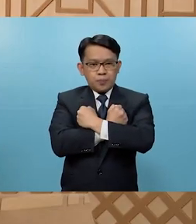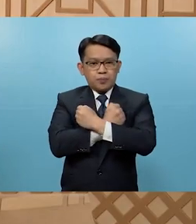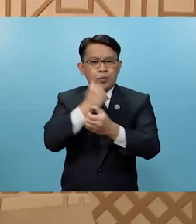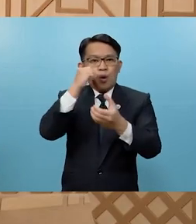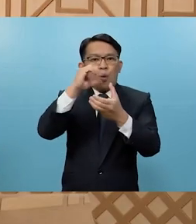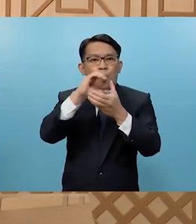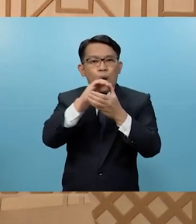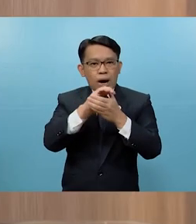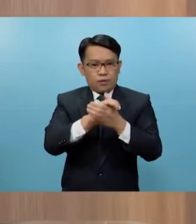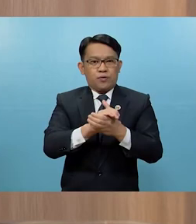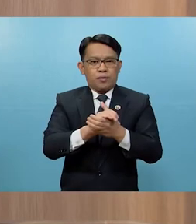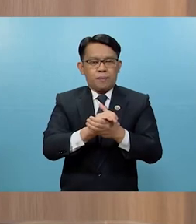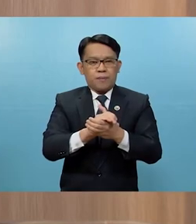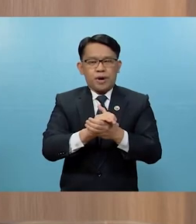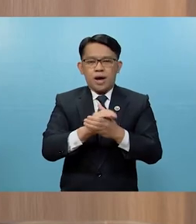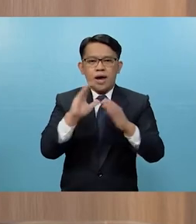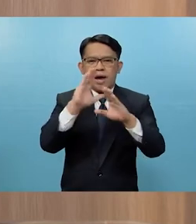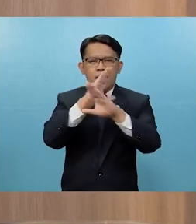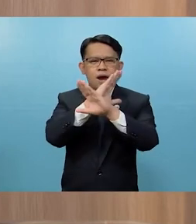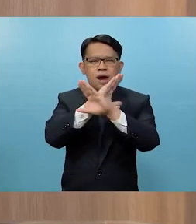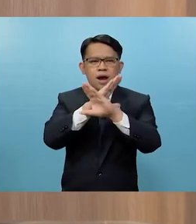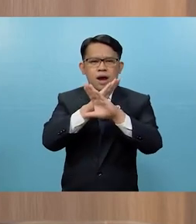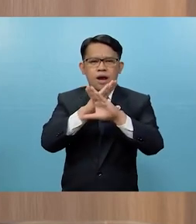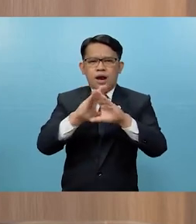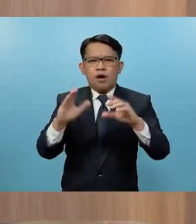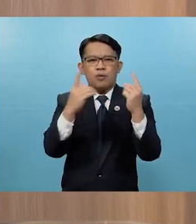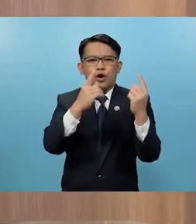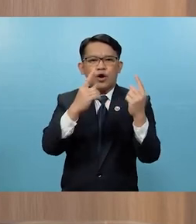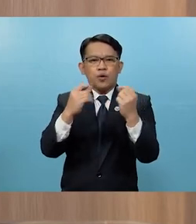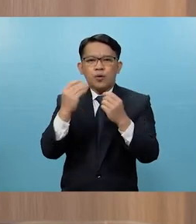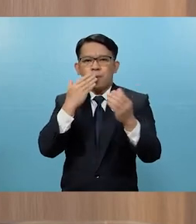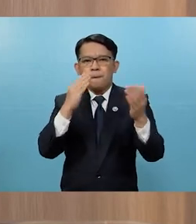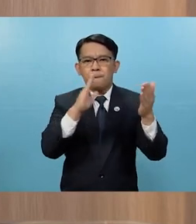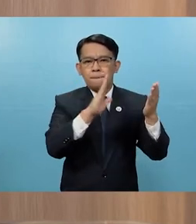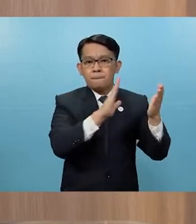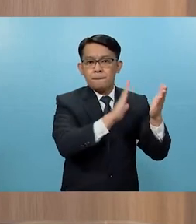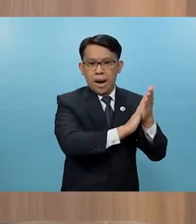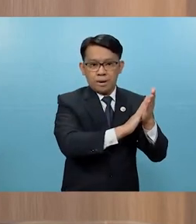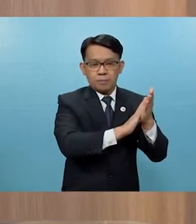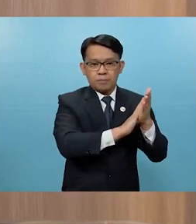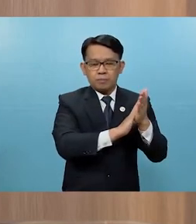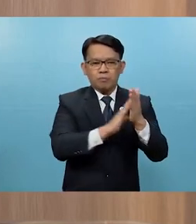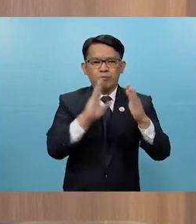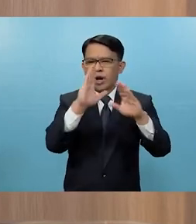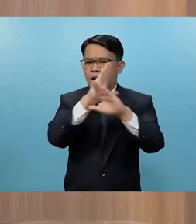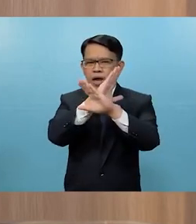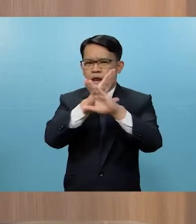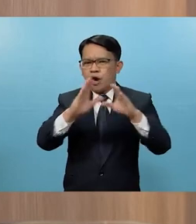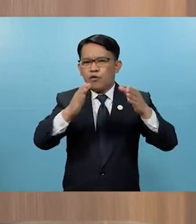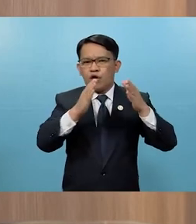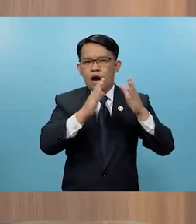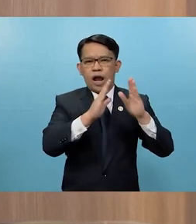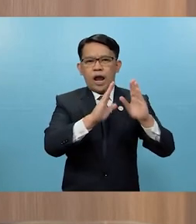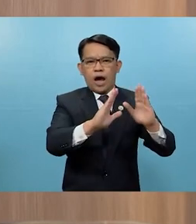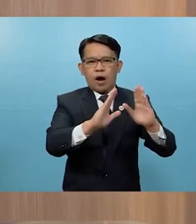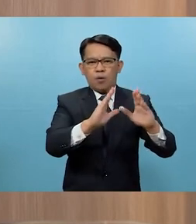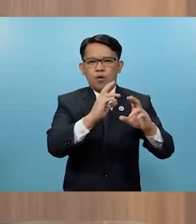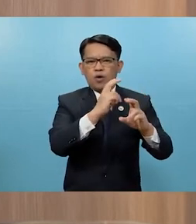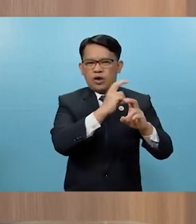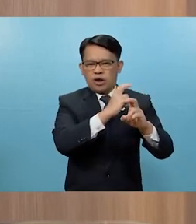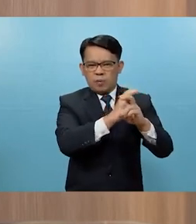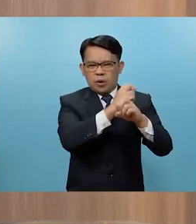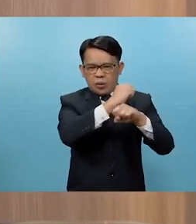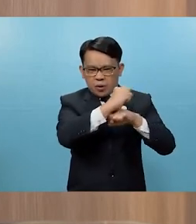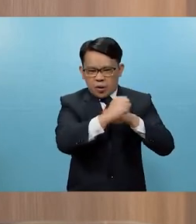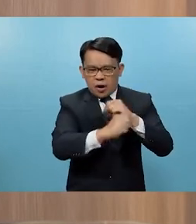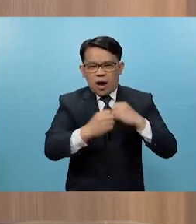asawa ay hindi po ito gagawa ng masama Hindi siya papayag na mahirapan